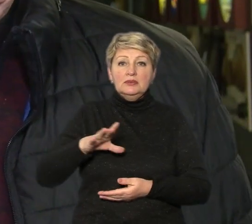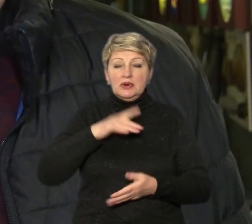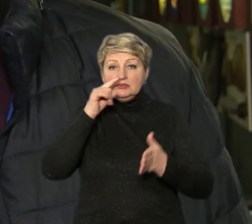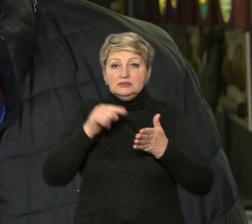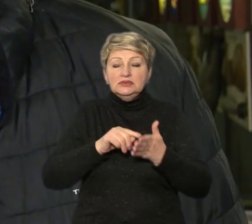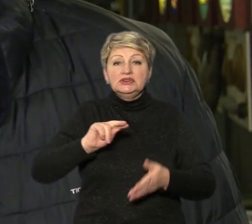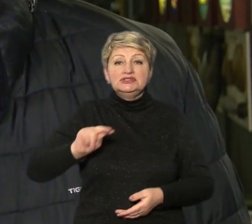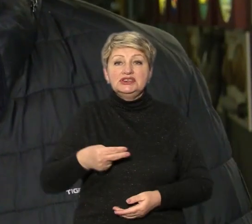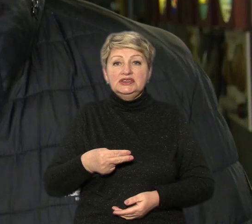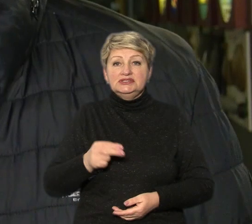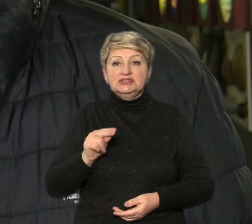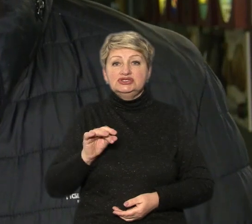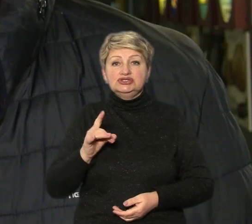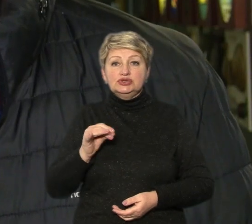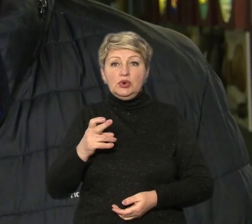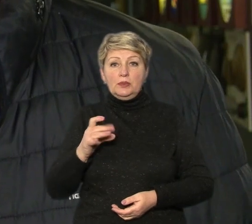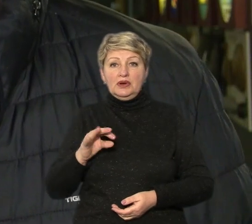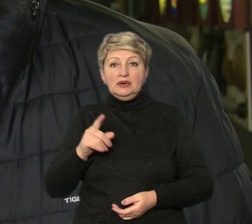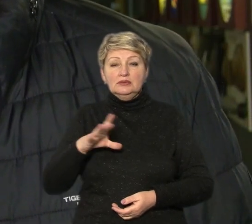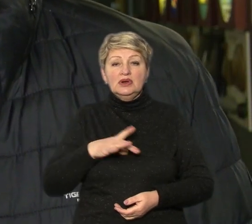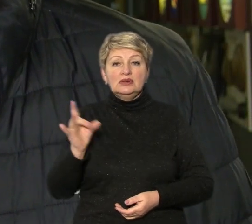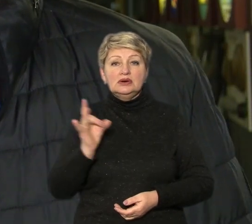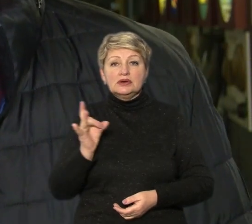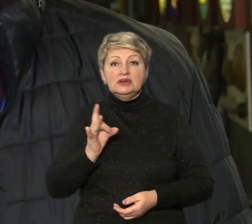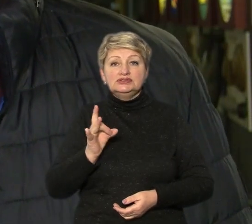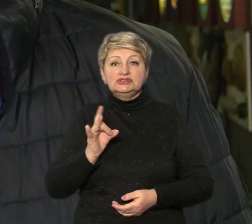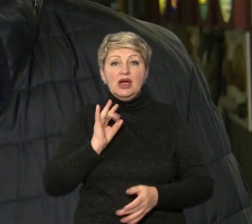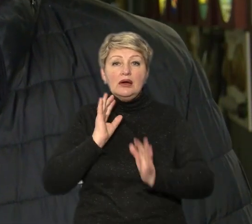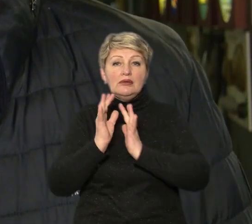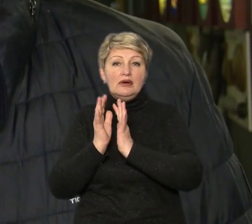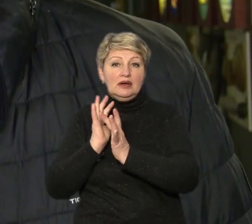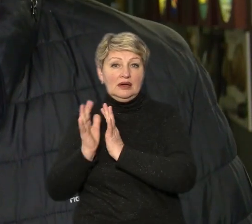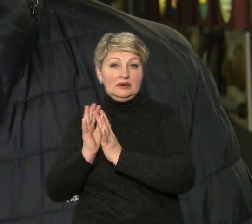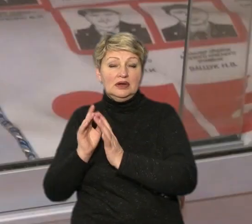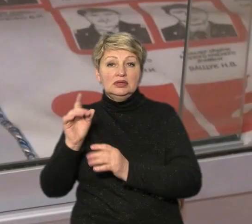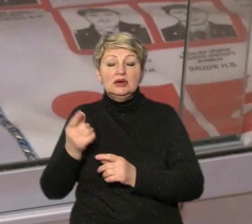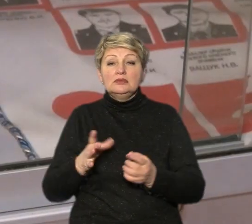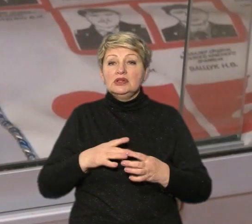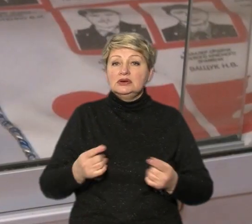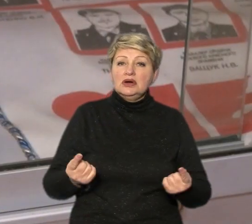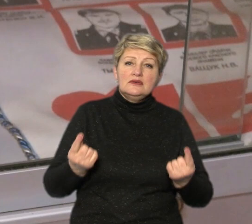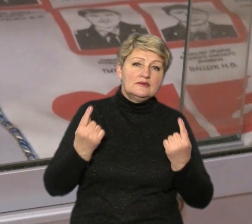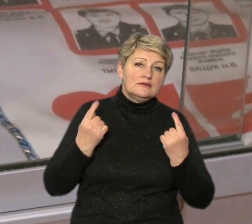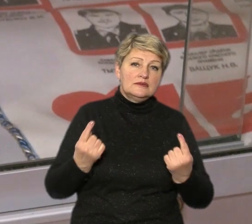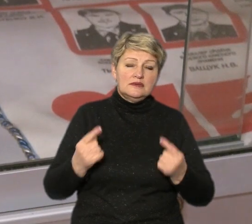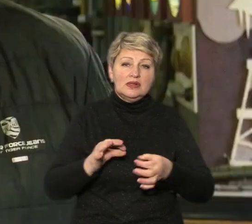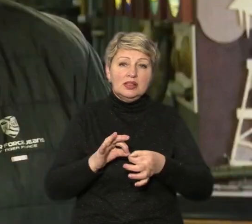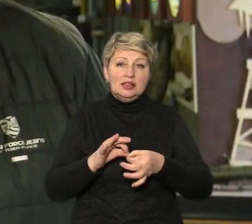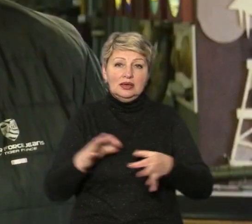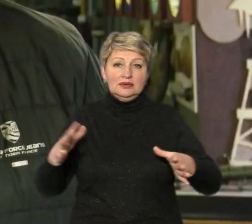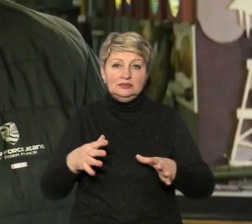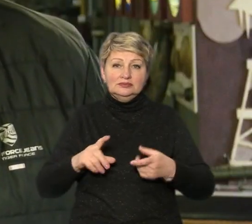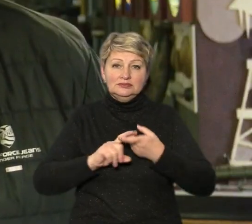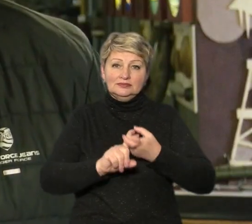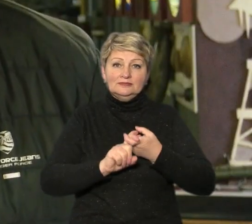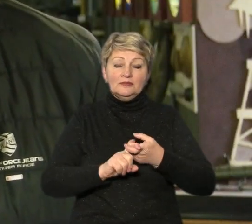знаходилися, так називаємо, Рижий ліс. І там саме велика була радіація. Кожен із